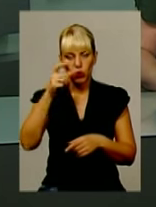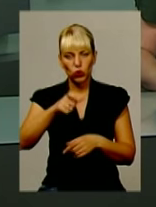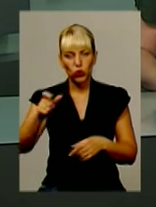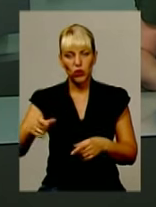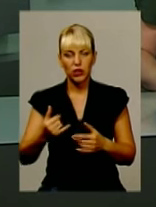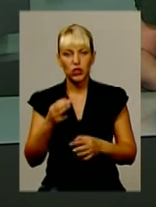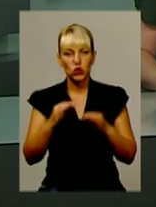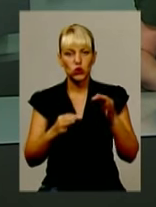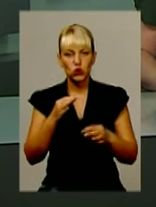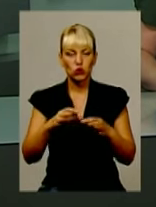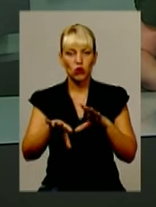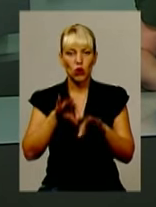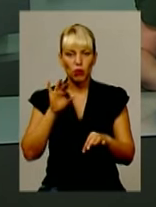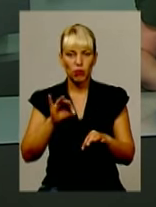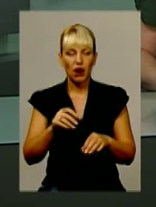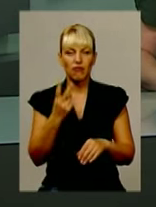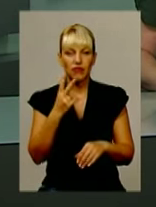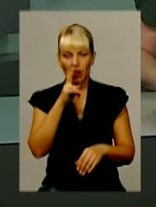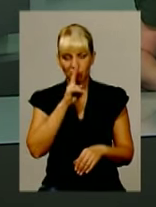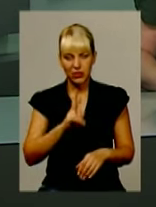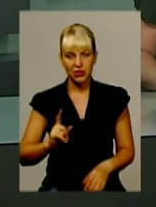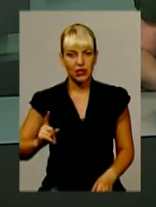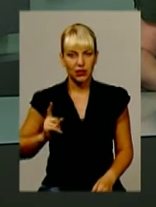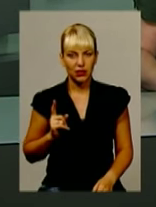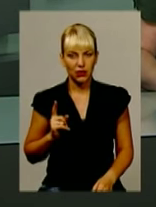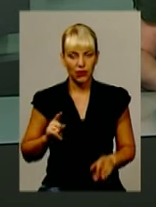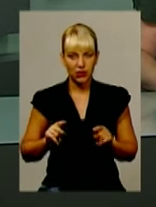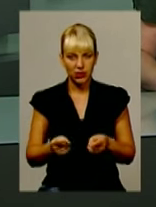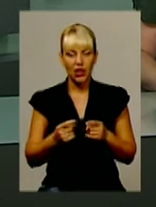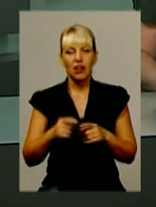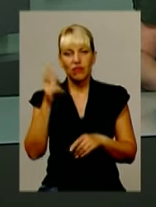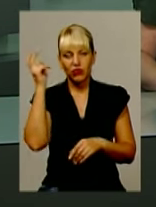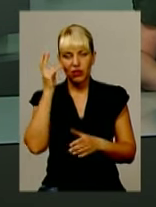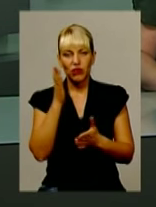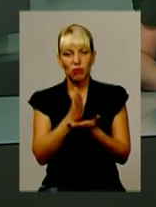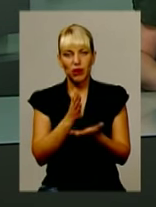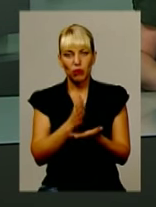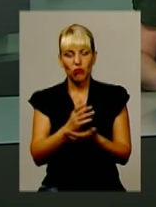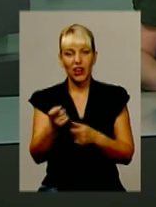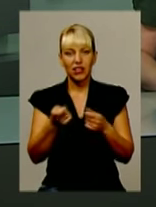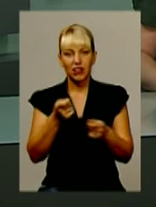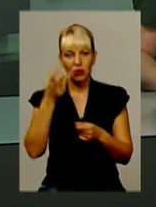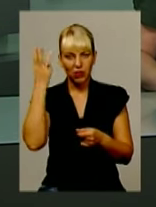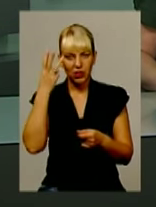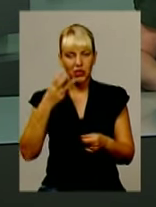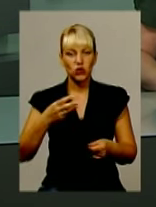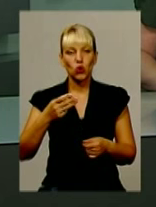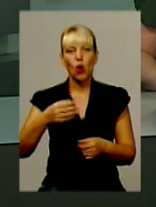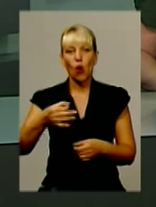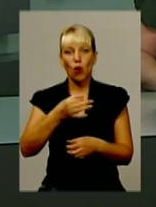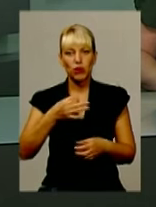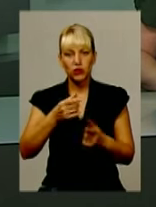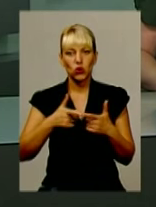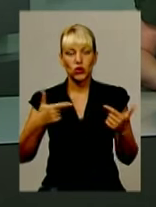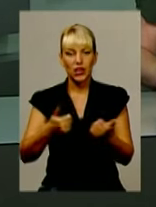обрав їм запобіжний захід – два місяці тримання під вартою. У Києві перебуває і керівник Хмельницької обласної організації ВО «Свободи»